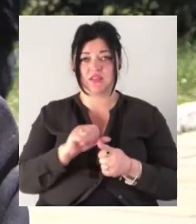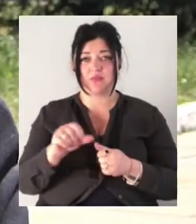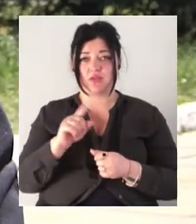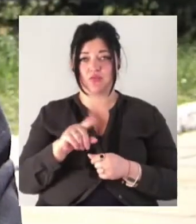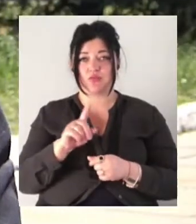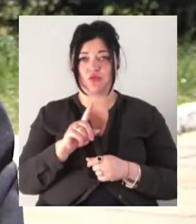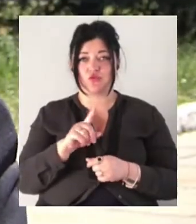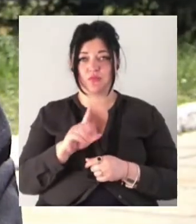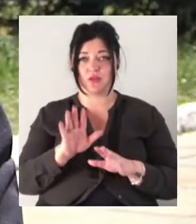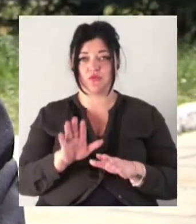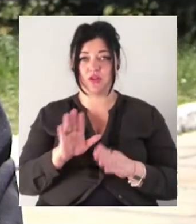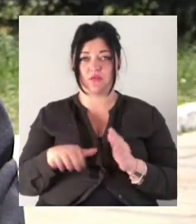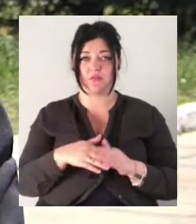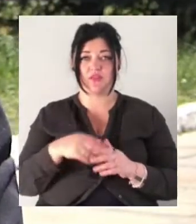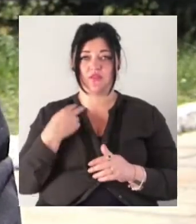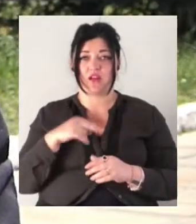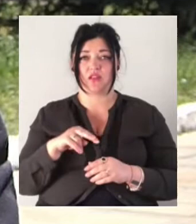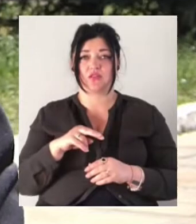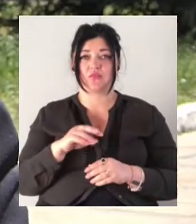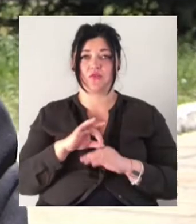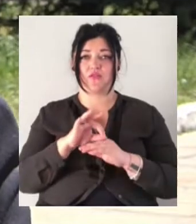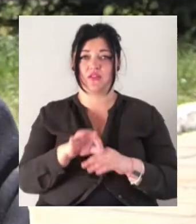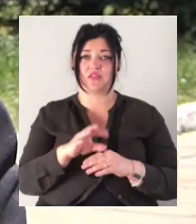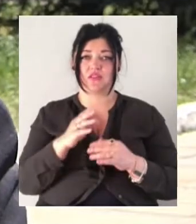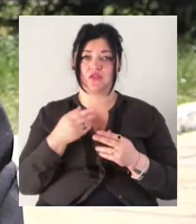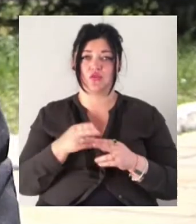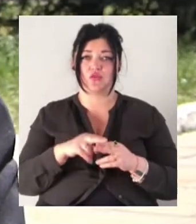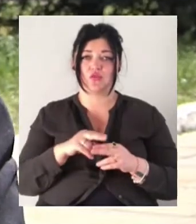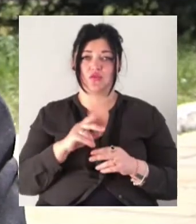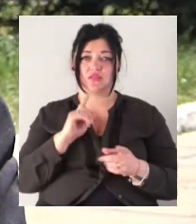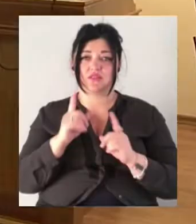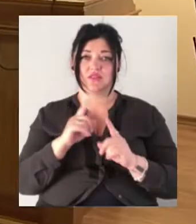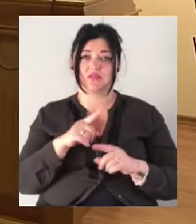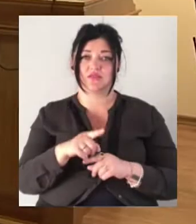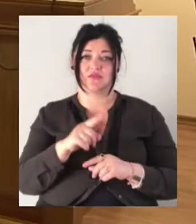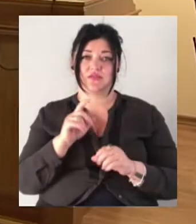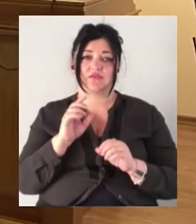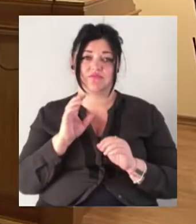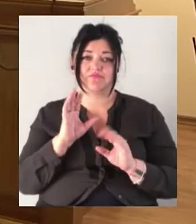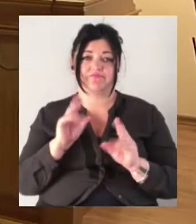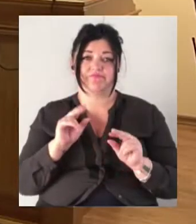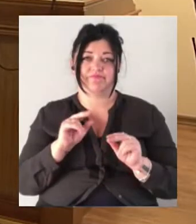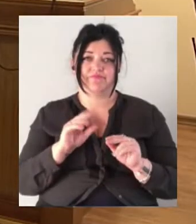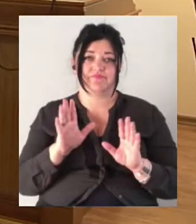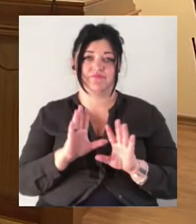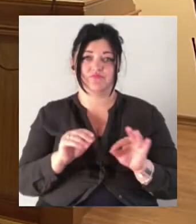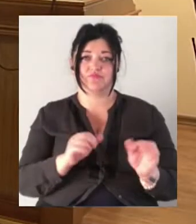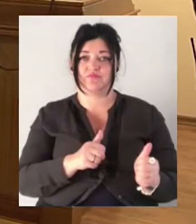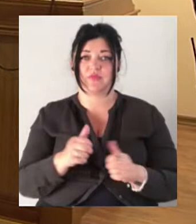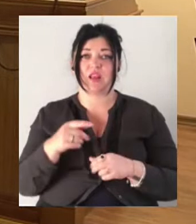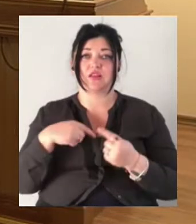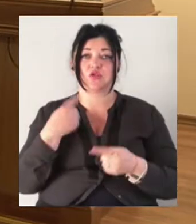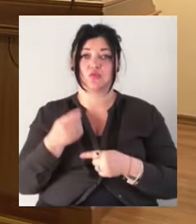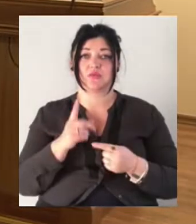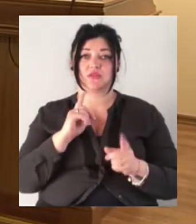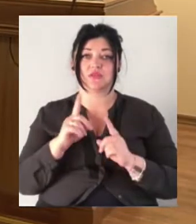під вартою на час проведення судових засідань. Вони не мають можливості впливати на свідків і непотерпілих. Наступне засідання по справі відбудеться 12